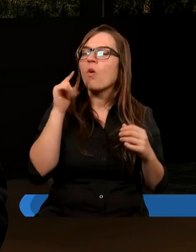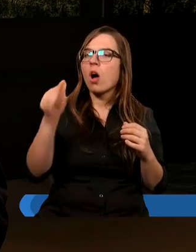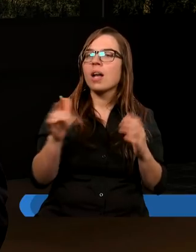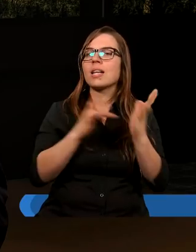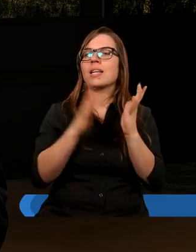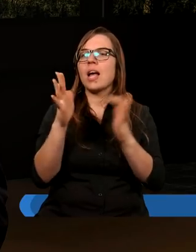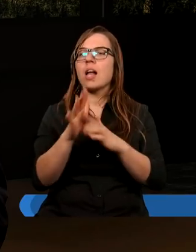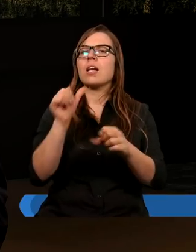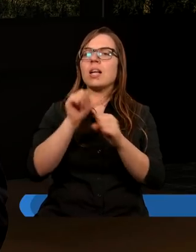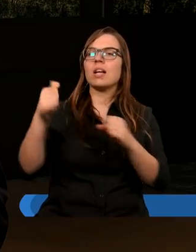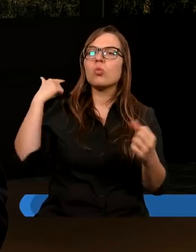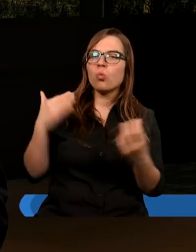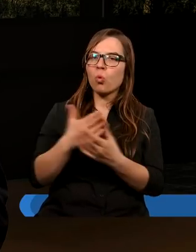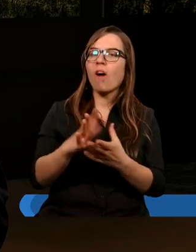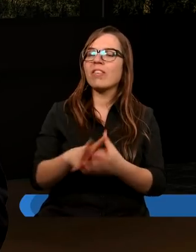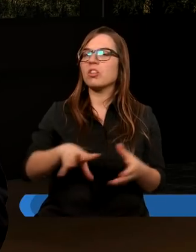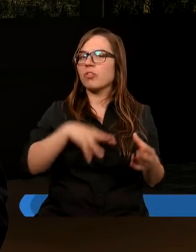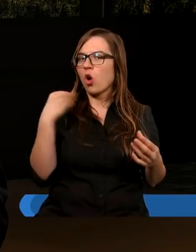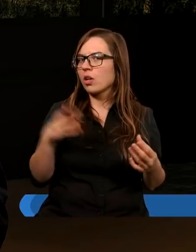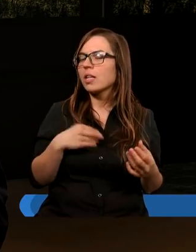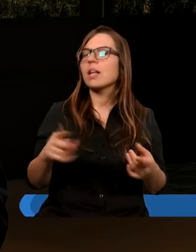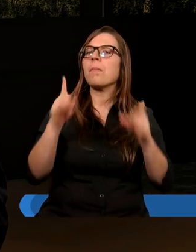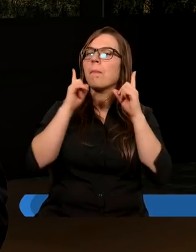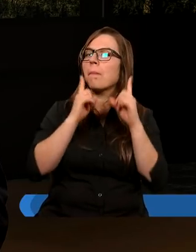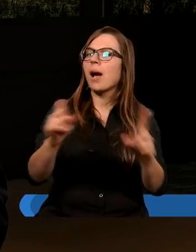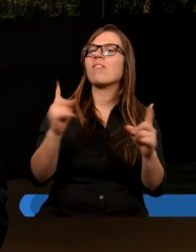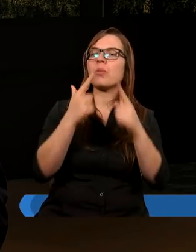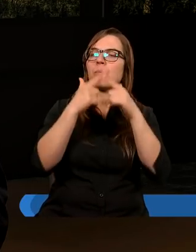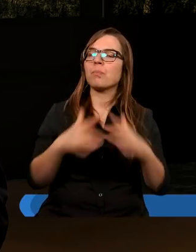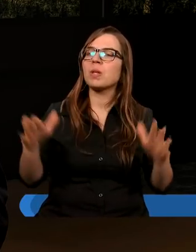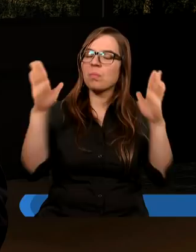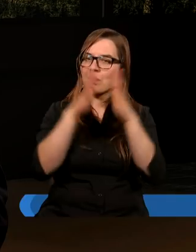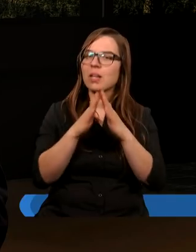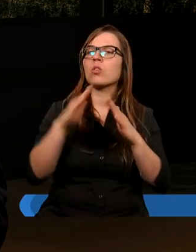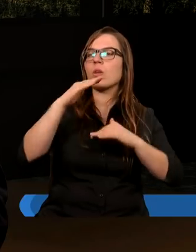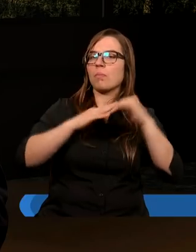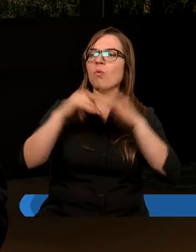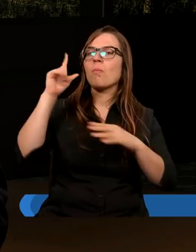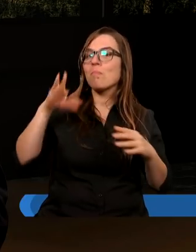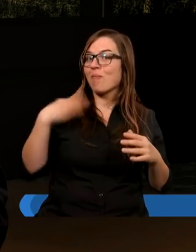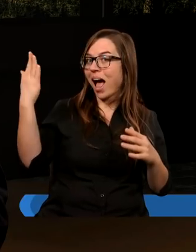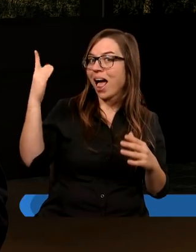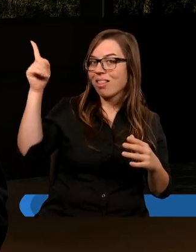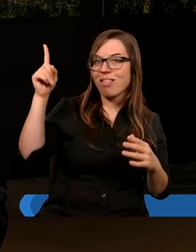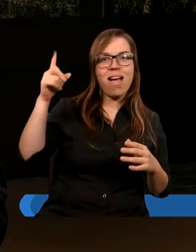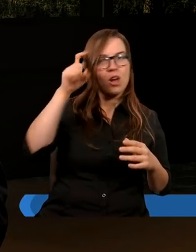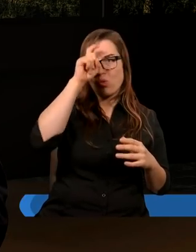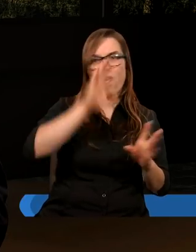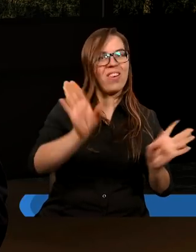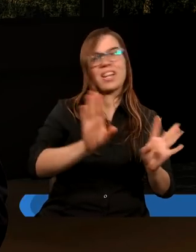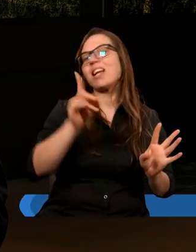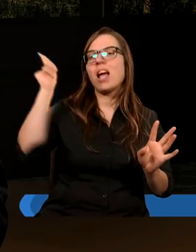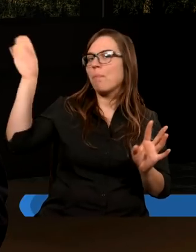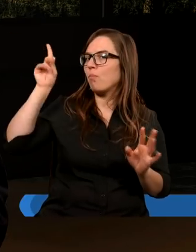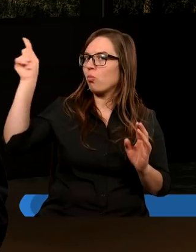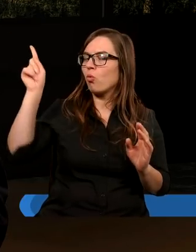Jezus jest sługą świątyni, prawdziwego przybytku, który zbudował Pan, a nie człowiek. I